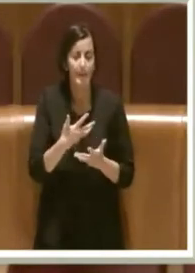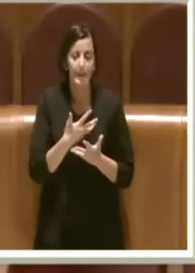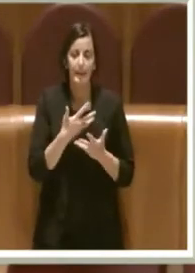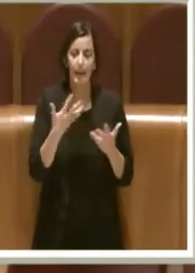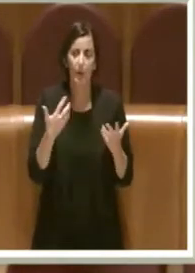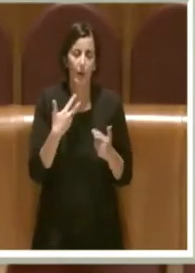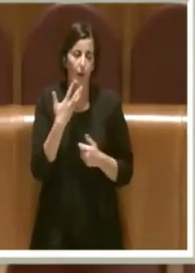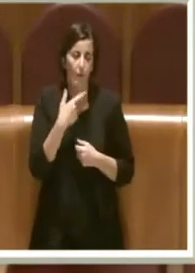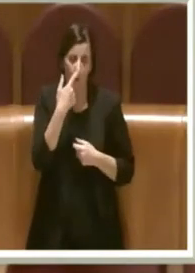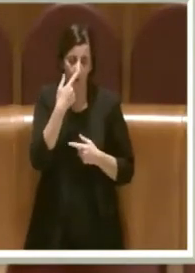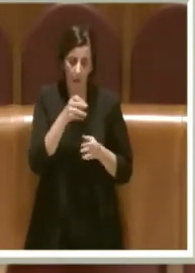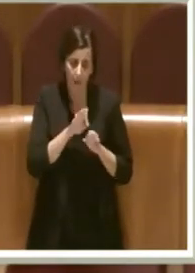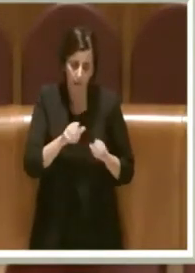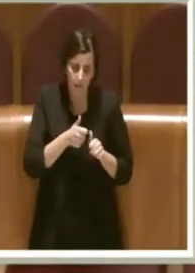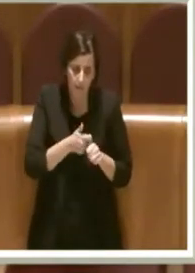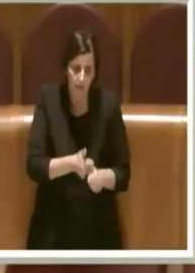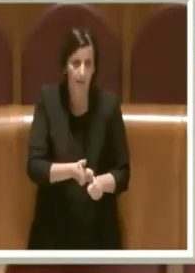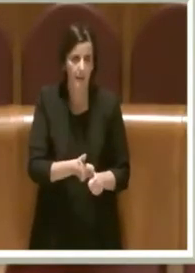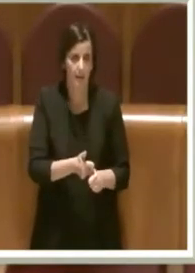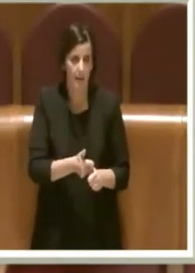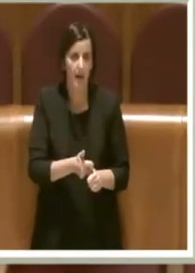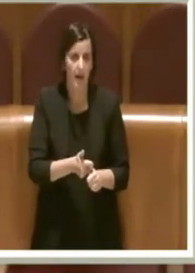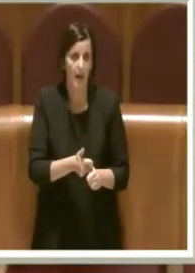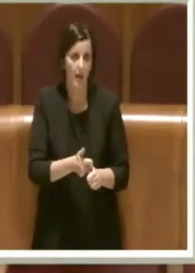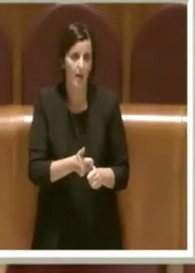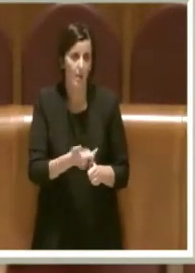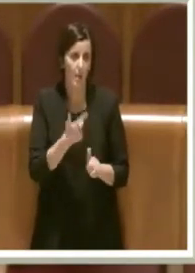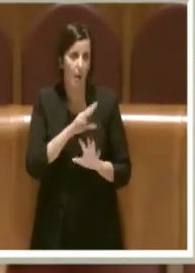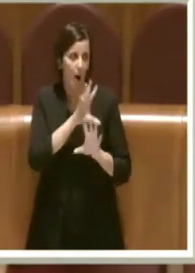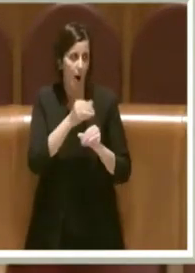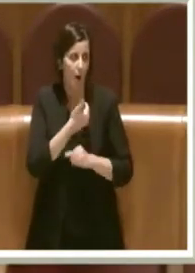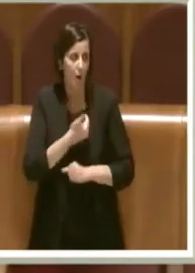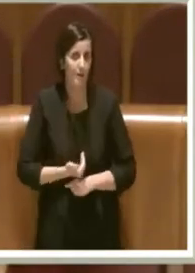le prerogative dei consiglieri che vogliono parlare,